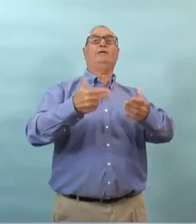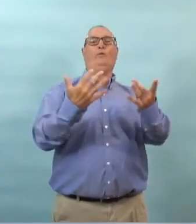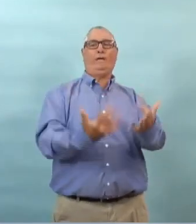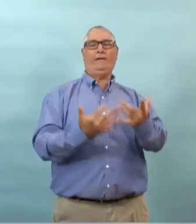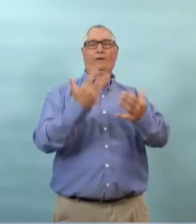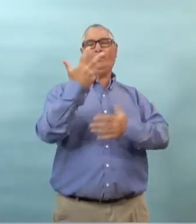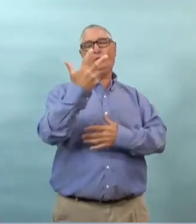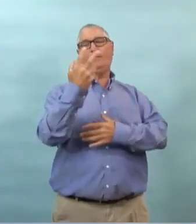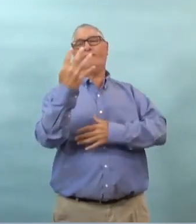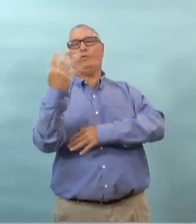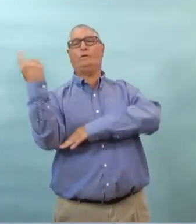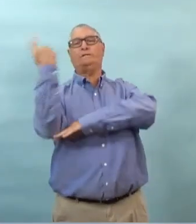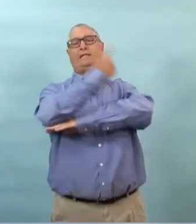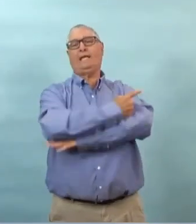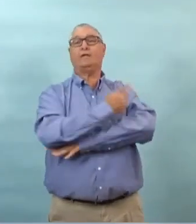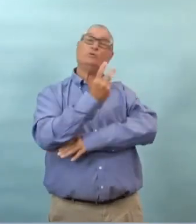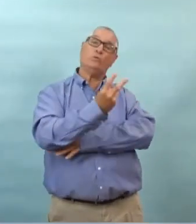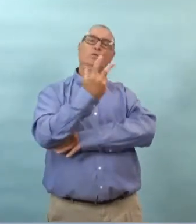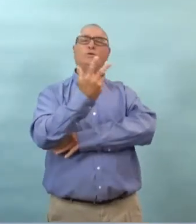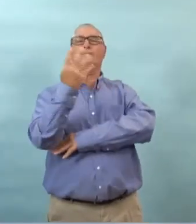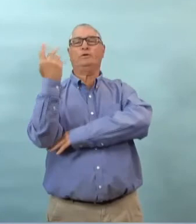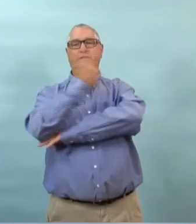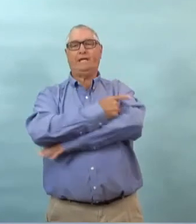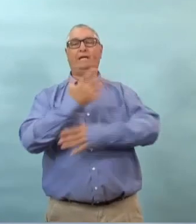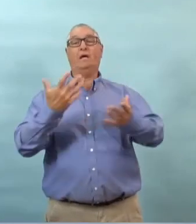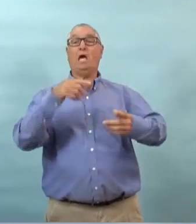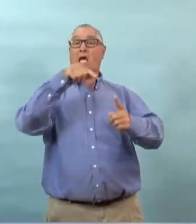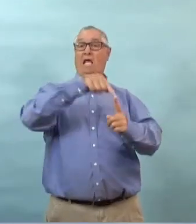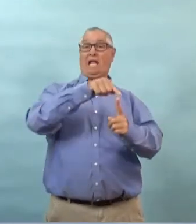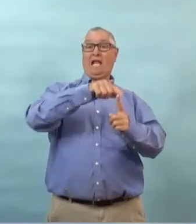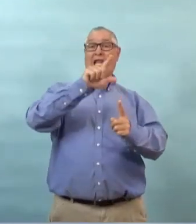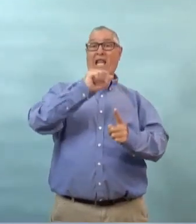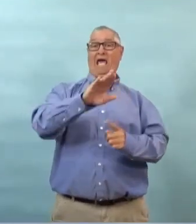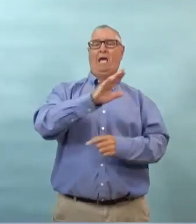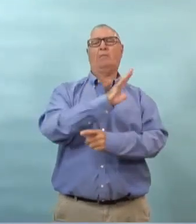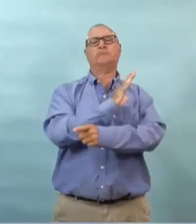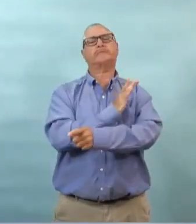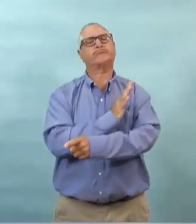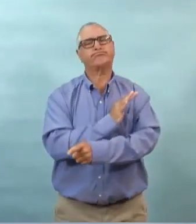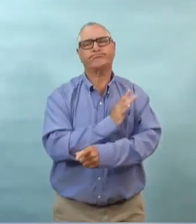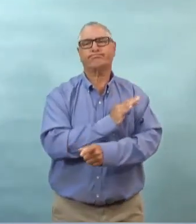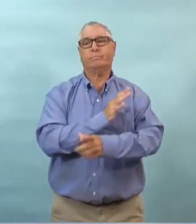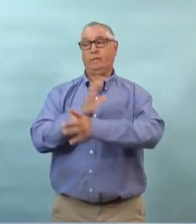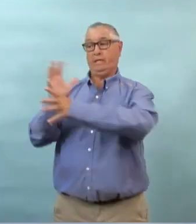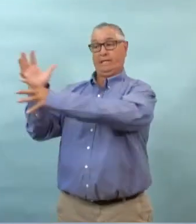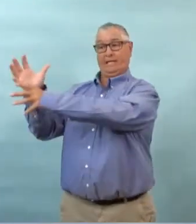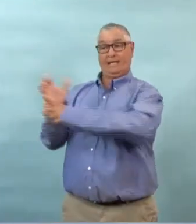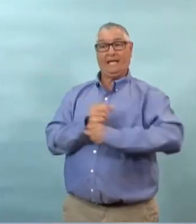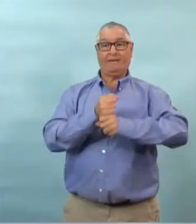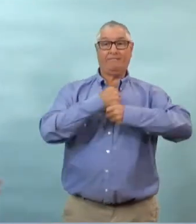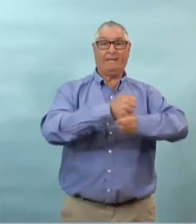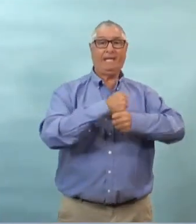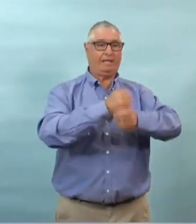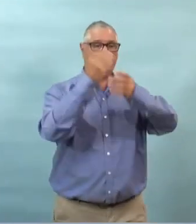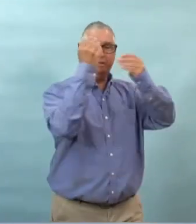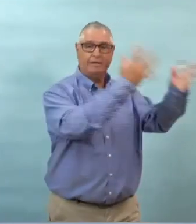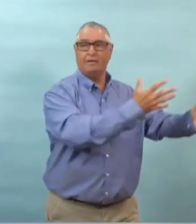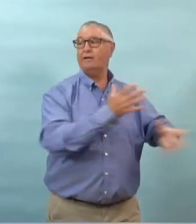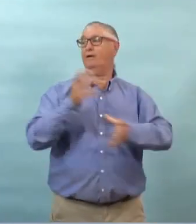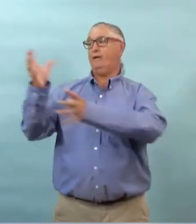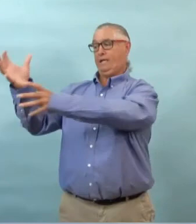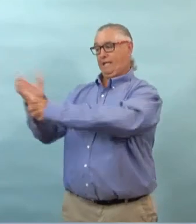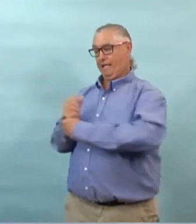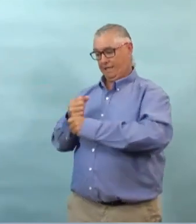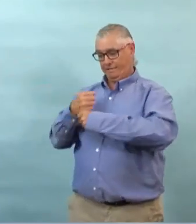question de distance géographique ça peut donner des délais d'un jour ou deux le laboratoire lui-même fait un travail fantastique